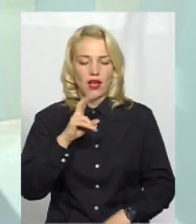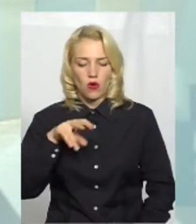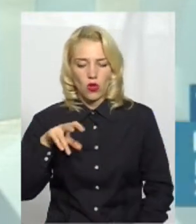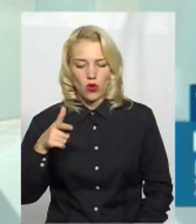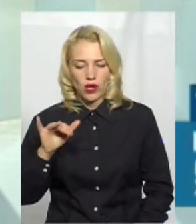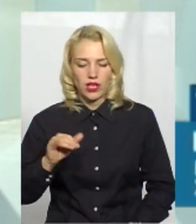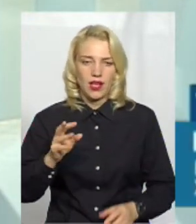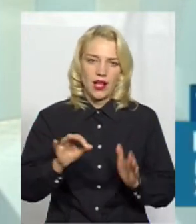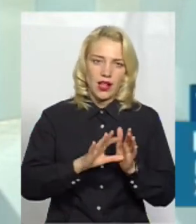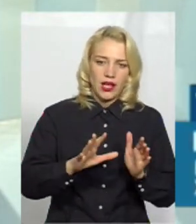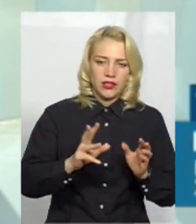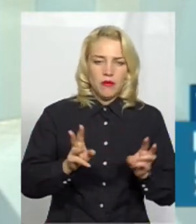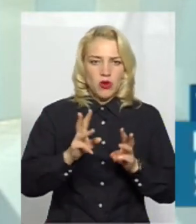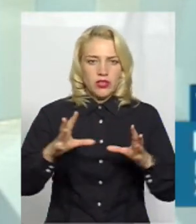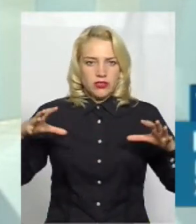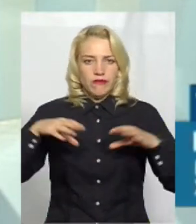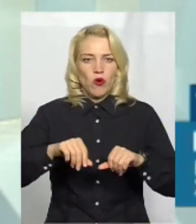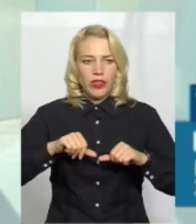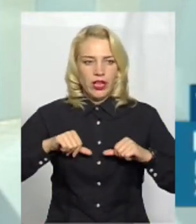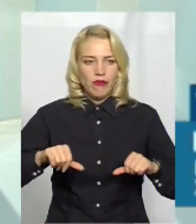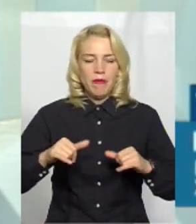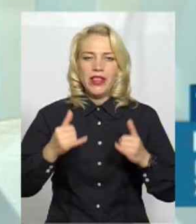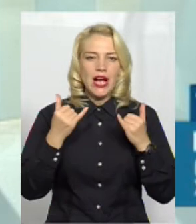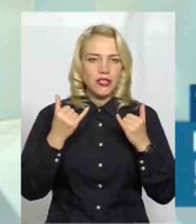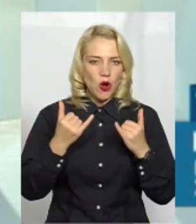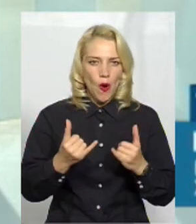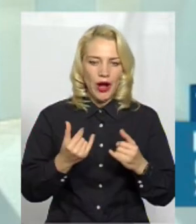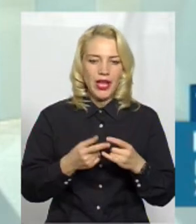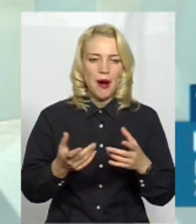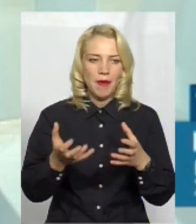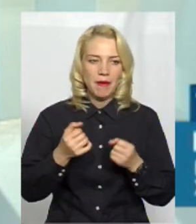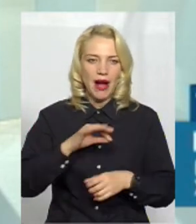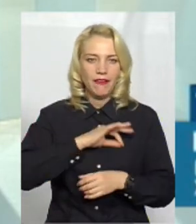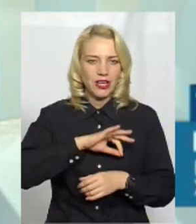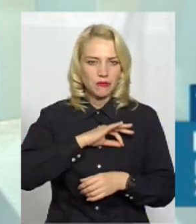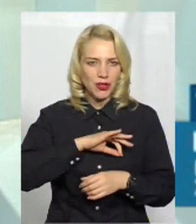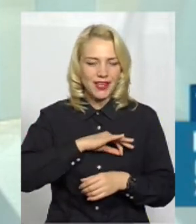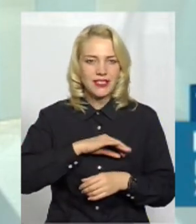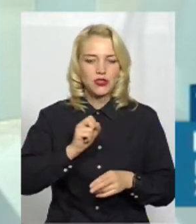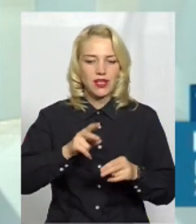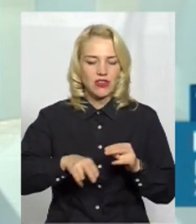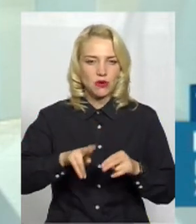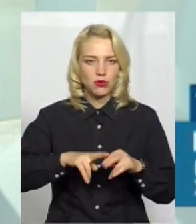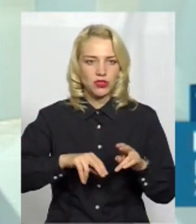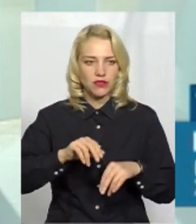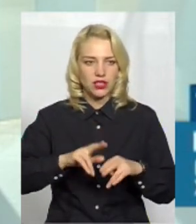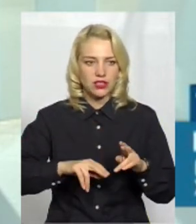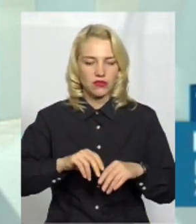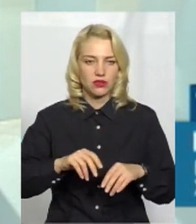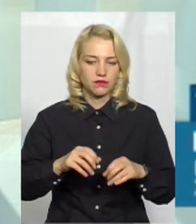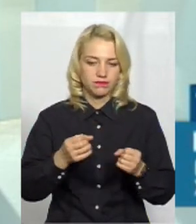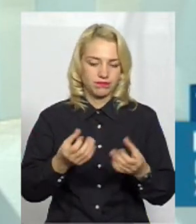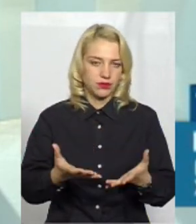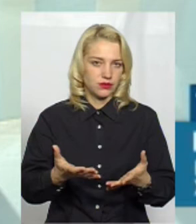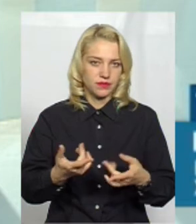електрики, пожежники і так далі, тому подібне. На сьогодні приймають експлуатацію, завершене будівництво, декларативним